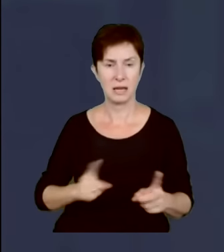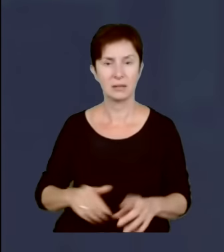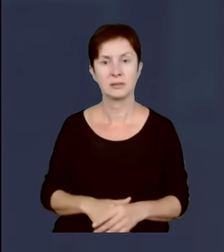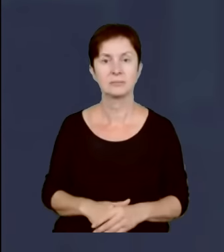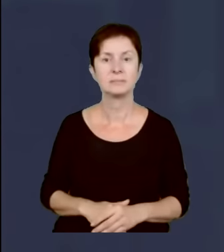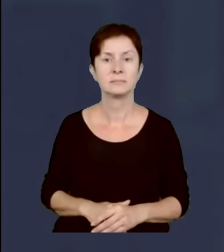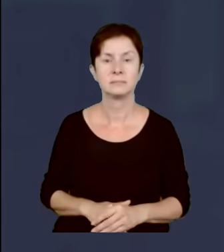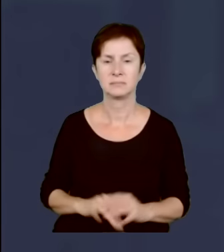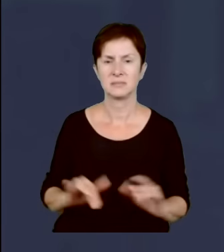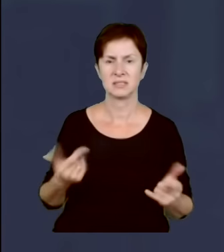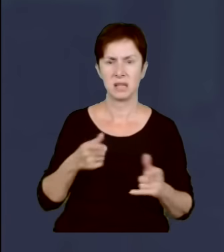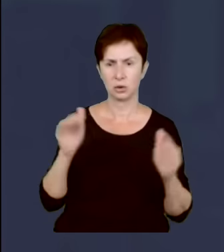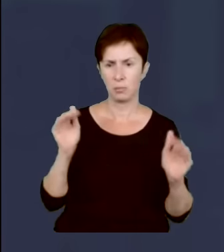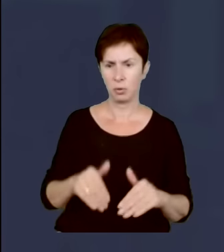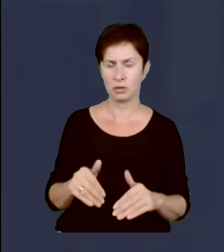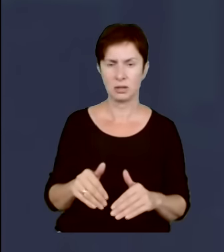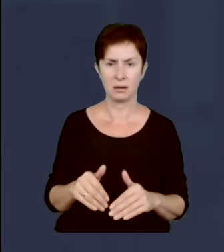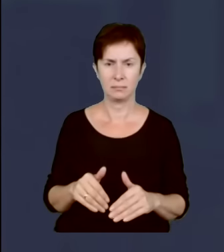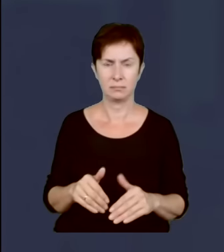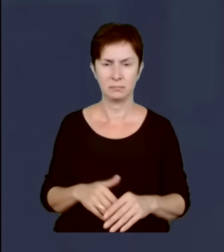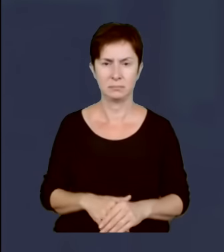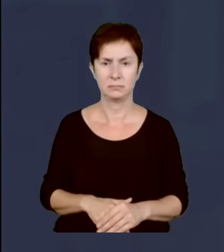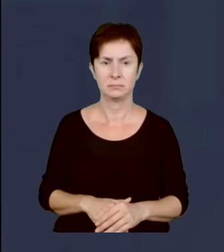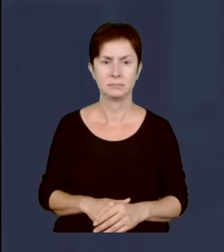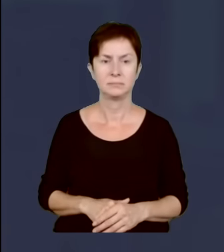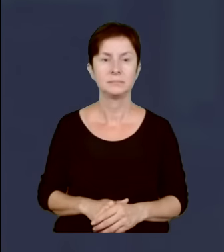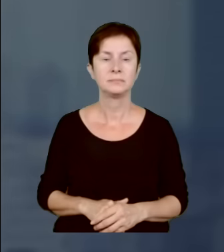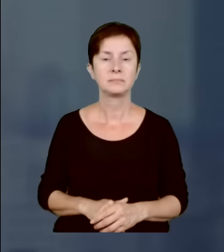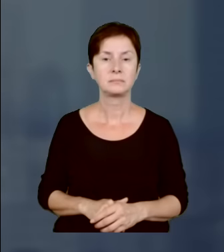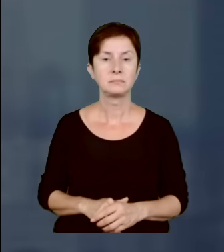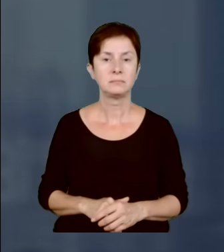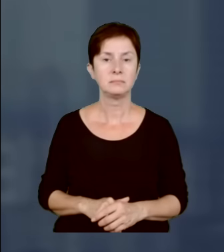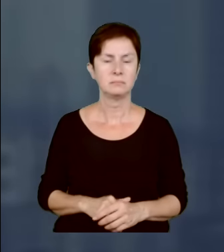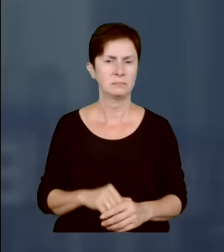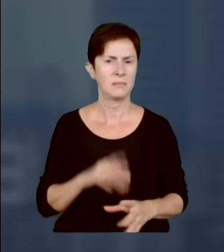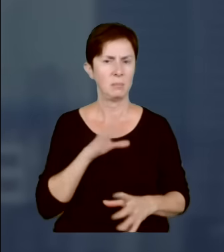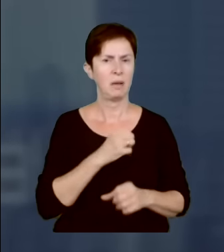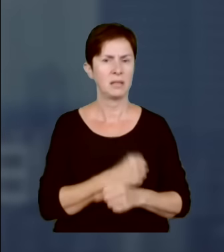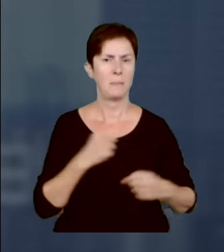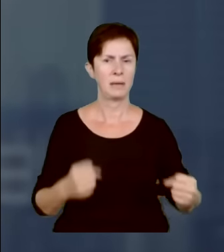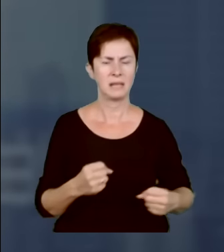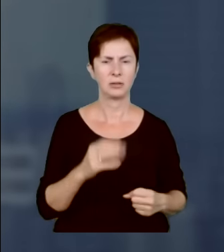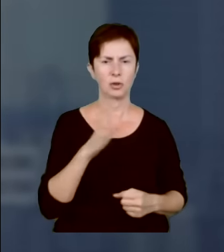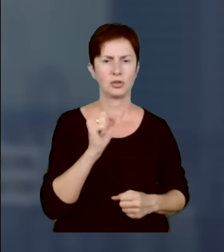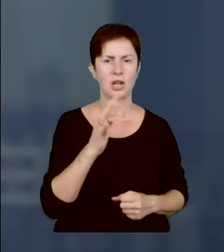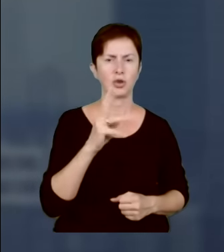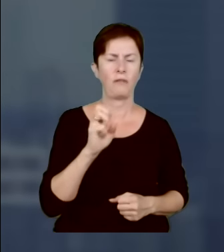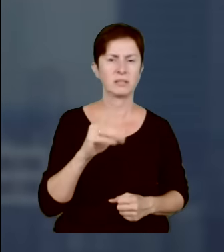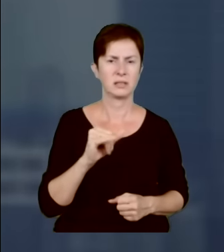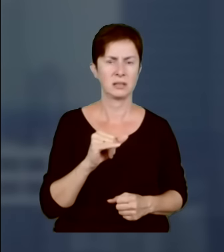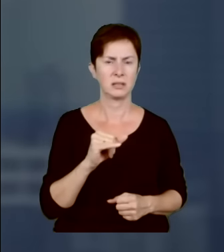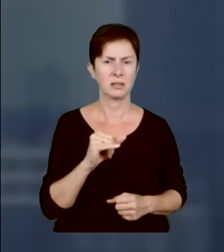Jak to można... A można wytłumaczyć fakt, że pan ambasador Szatkowski, który był naszym ambasadorem przy NATO,